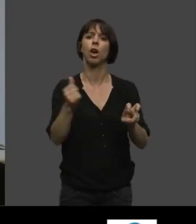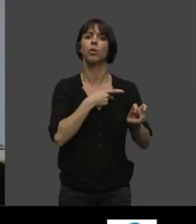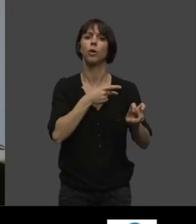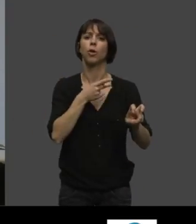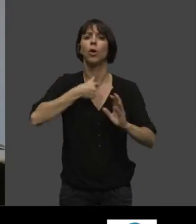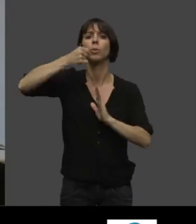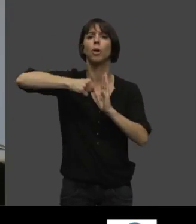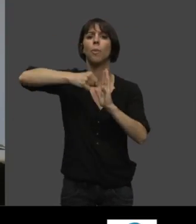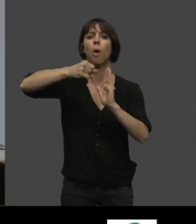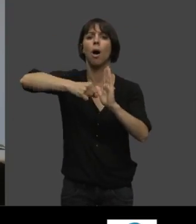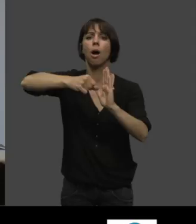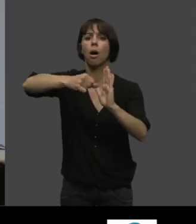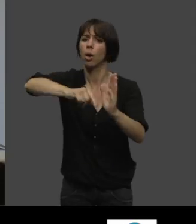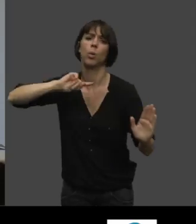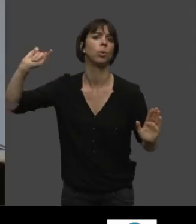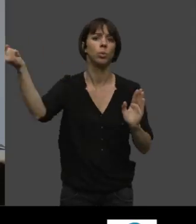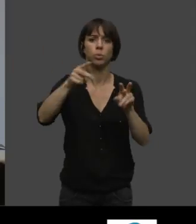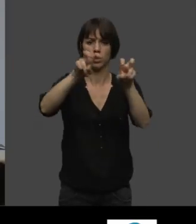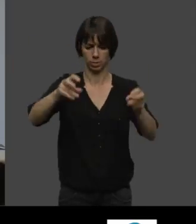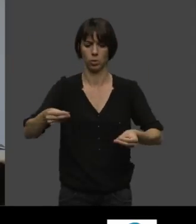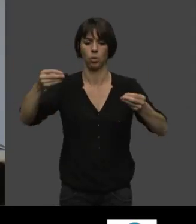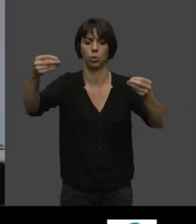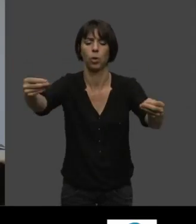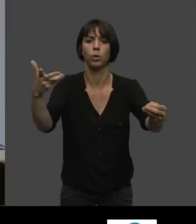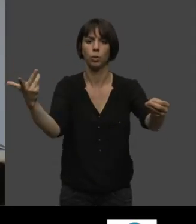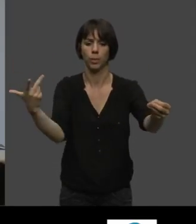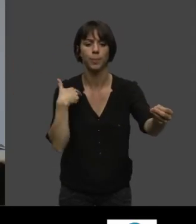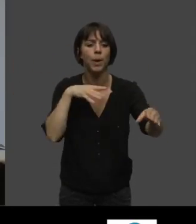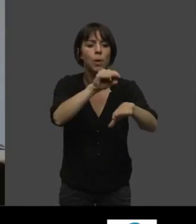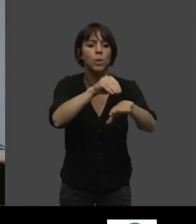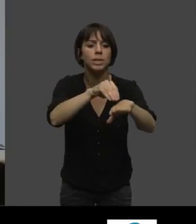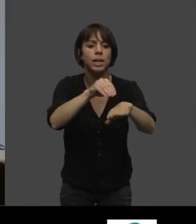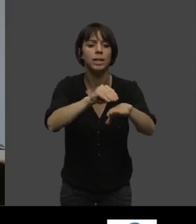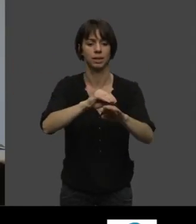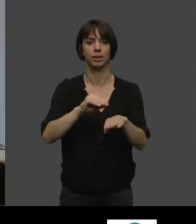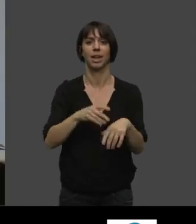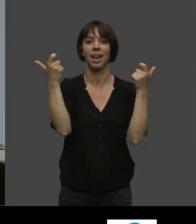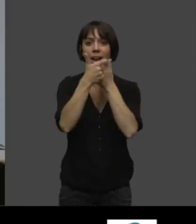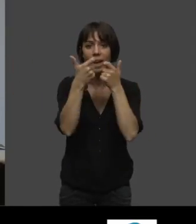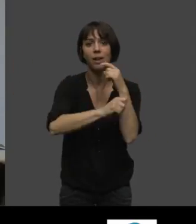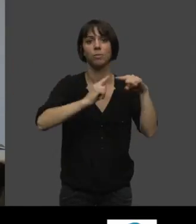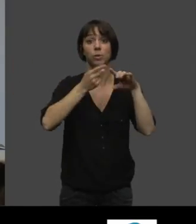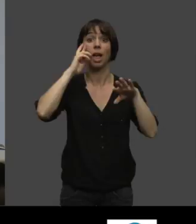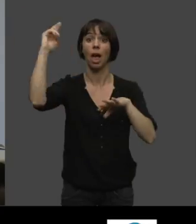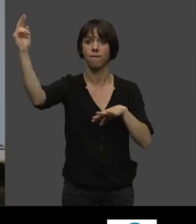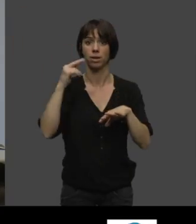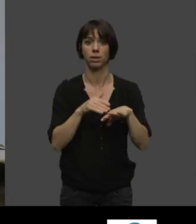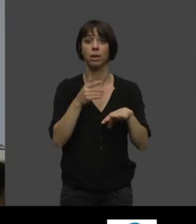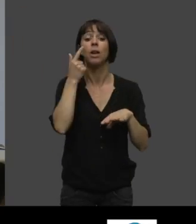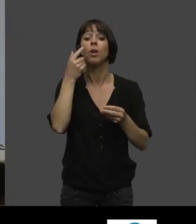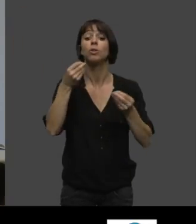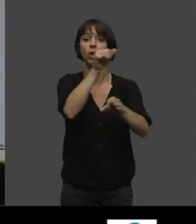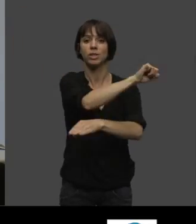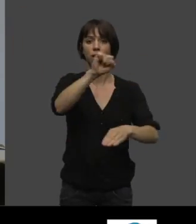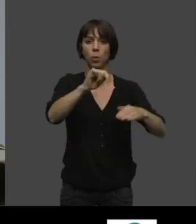les mois de l'année, sans exception, les mots en R tels que rêve et rire. Oui. Bon,